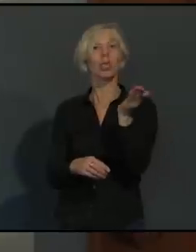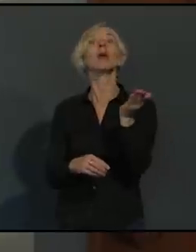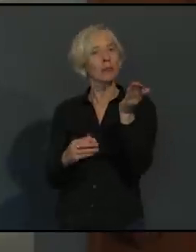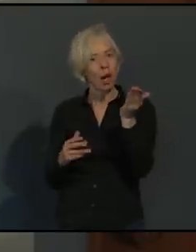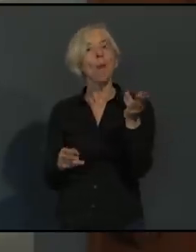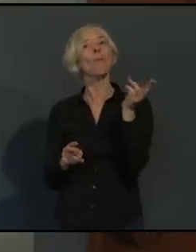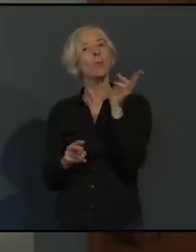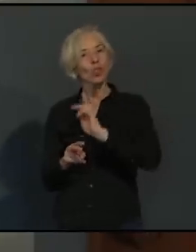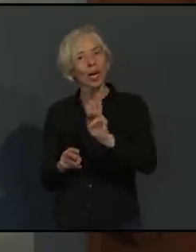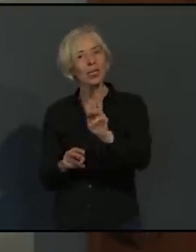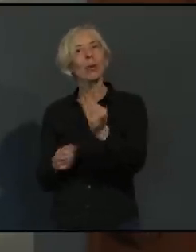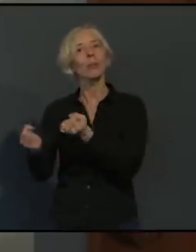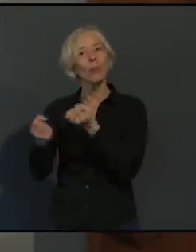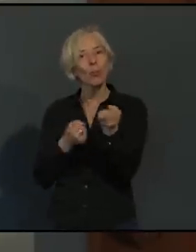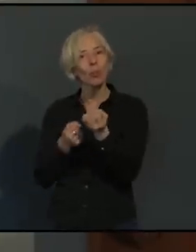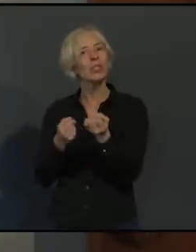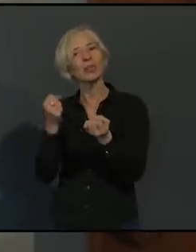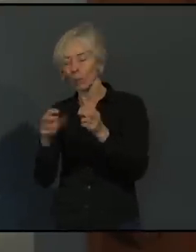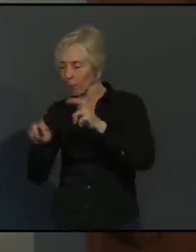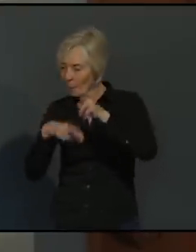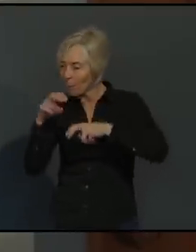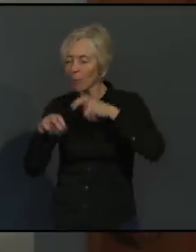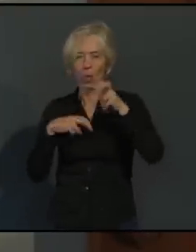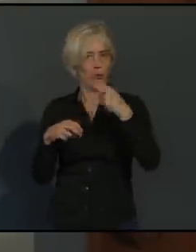meistens natürlich aus dem privaten Umfeld